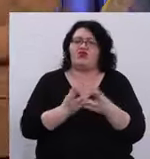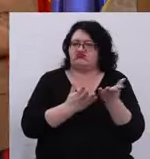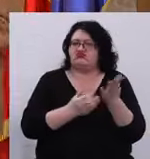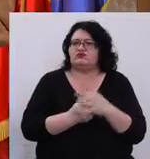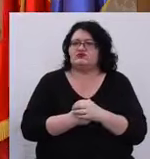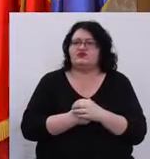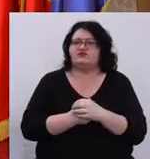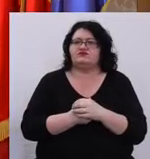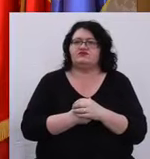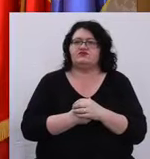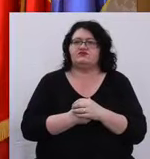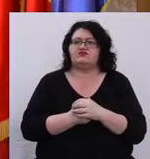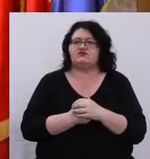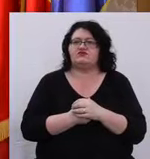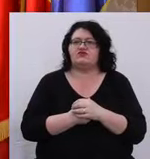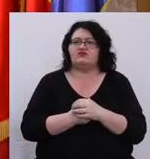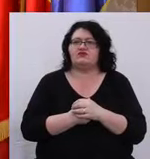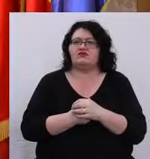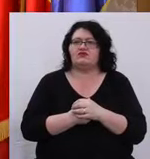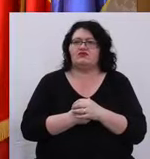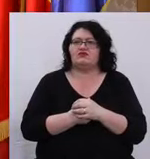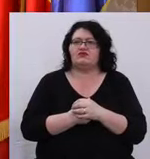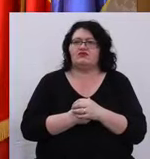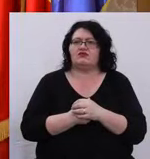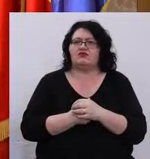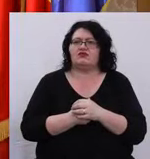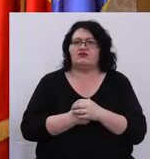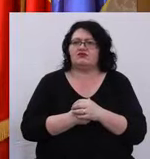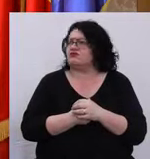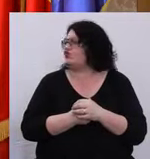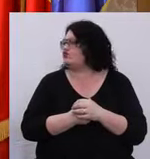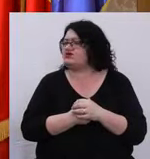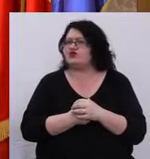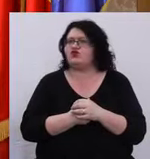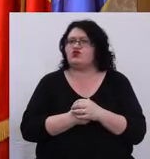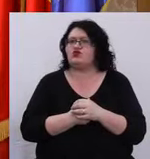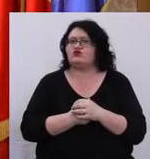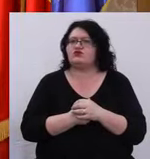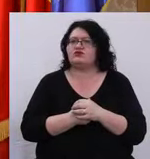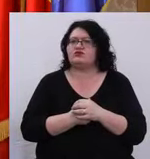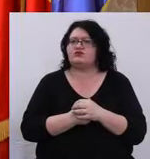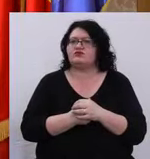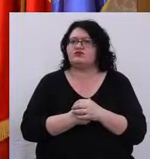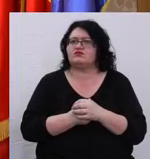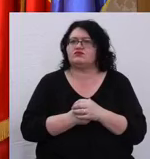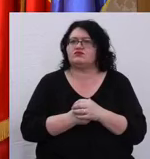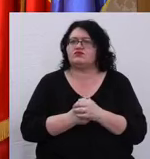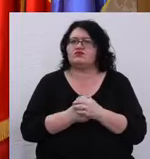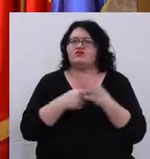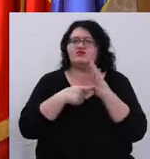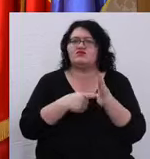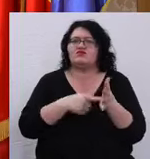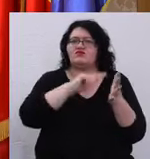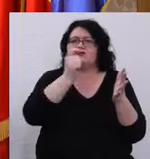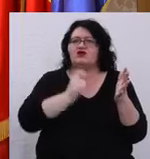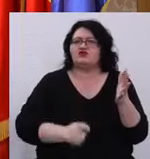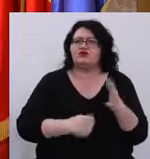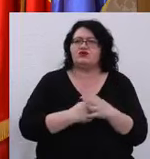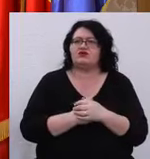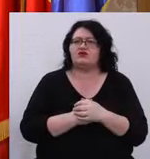Mulțumesc, domnule primar, strămată audiență! Acest proiect